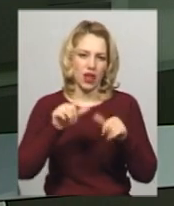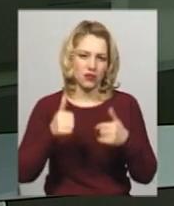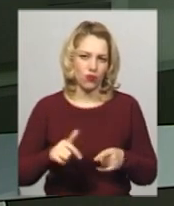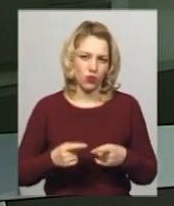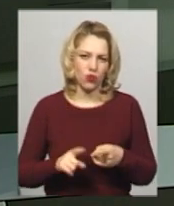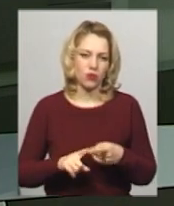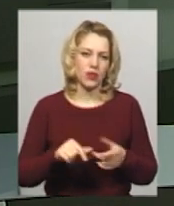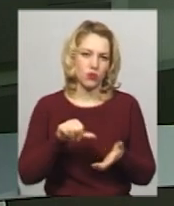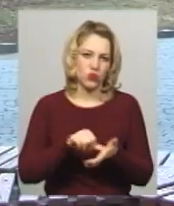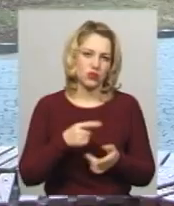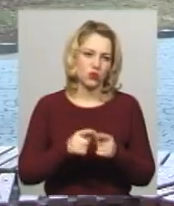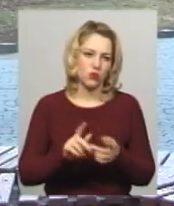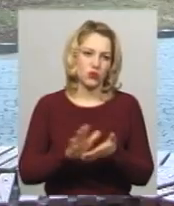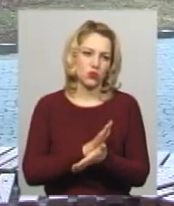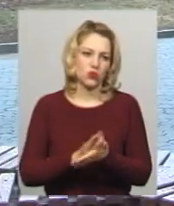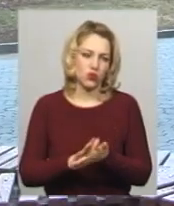проєкті безкоштовна.